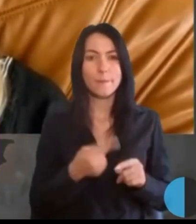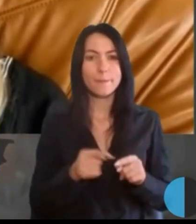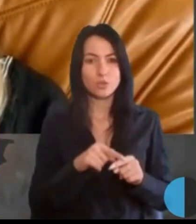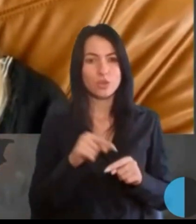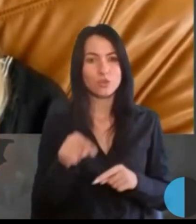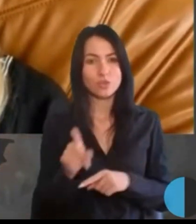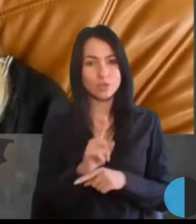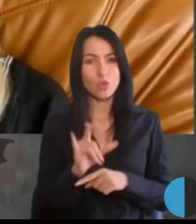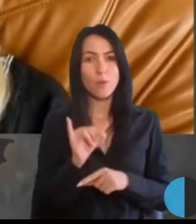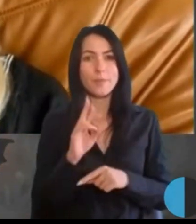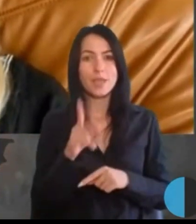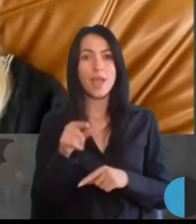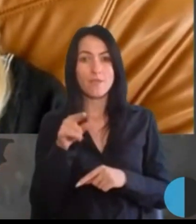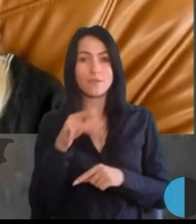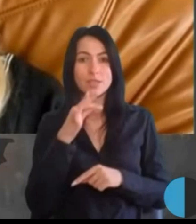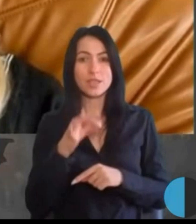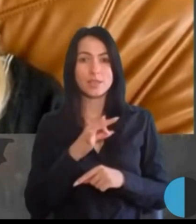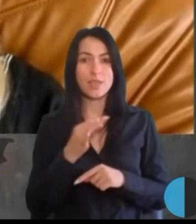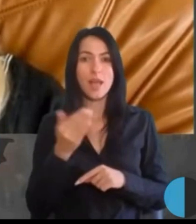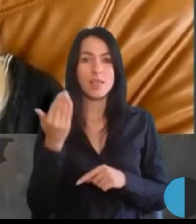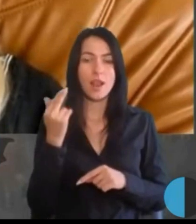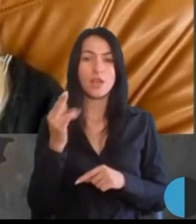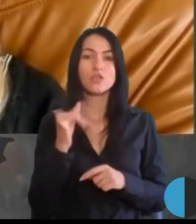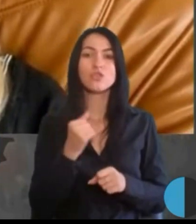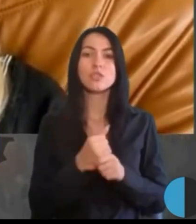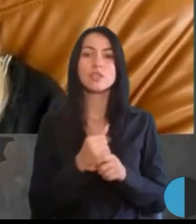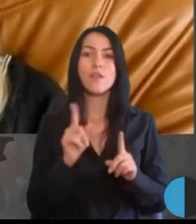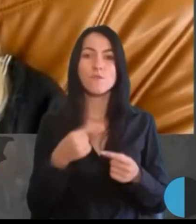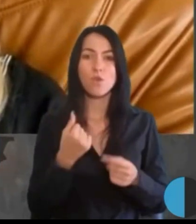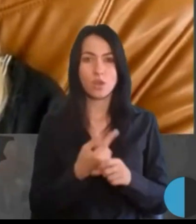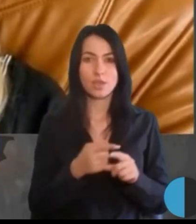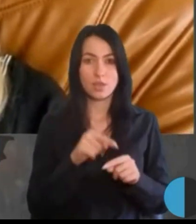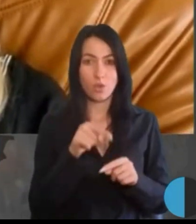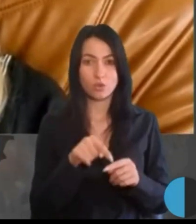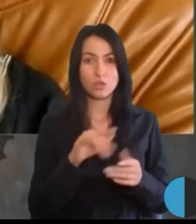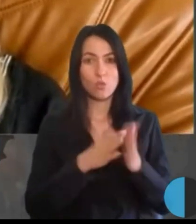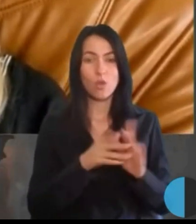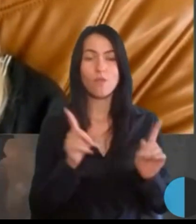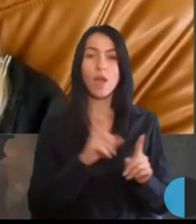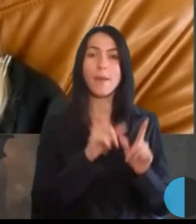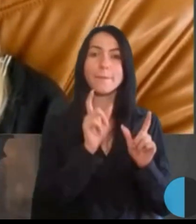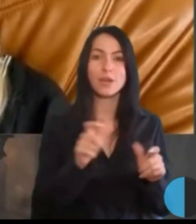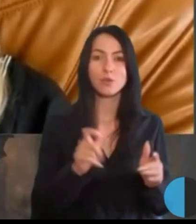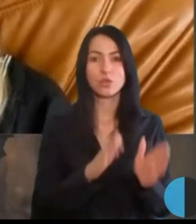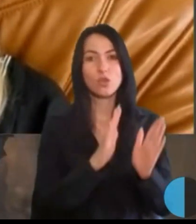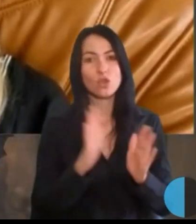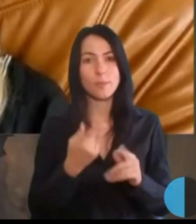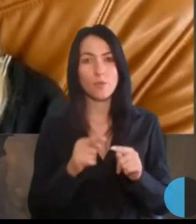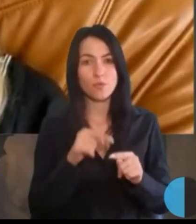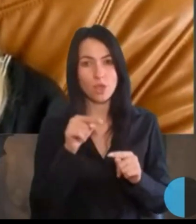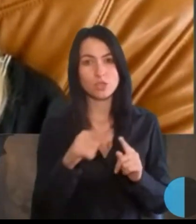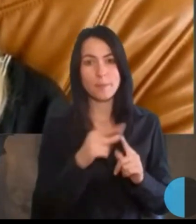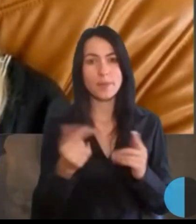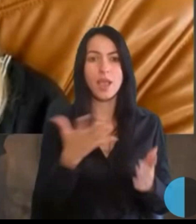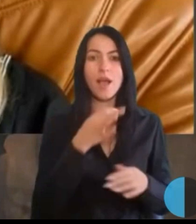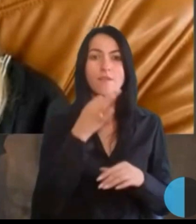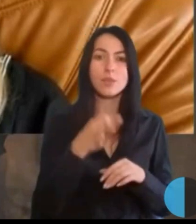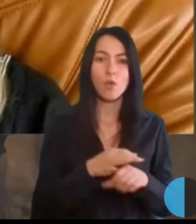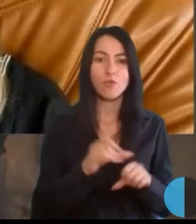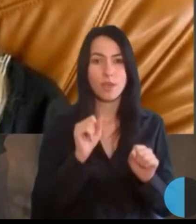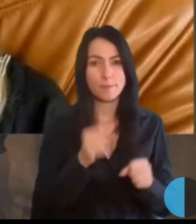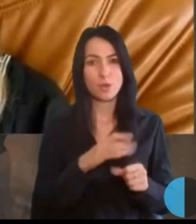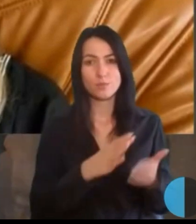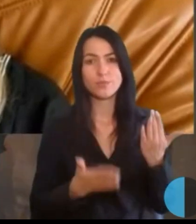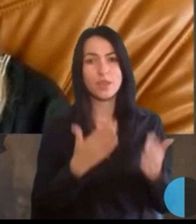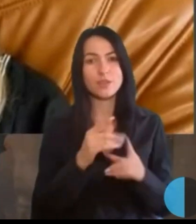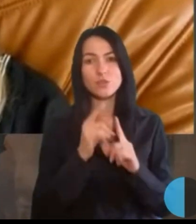як ви сказали раніше, чи створені зараз ці умови, аби люди дотримувалися цих правил? Яка відповідальність може бути, якщо не буде дотримано